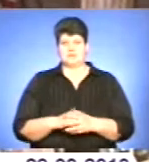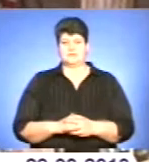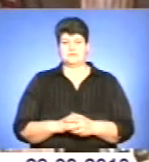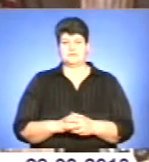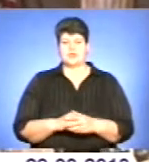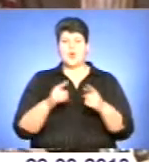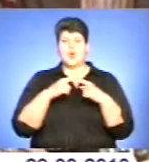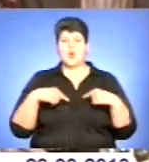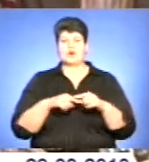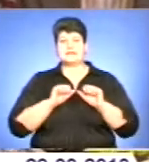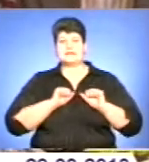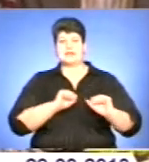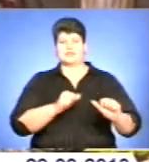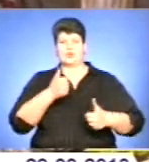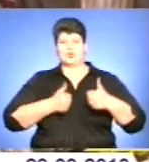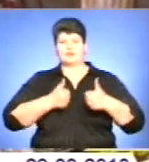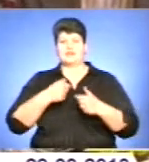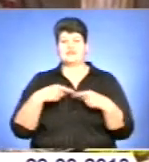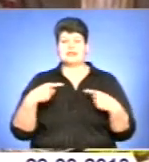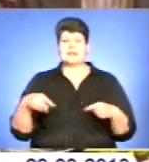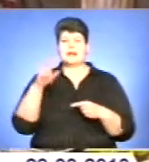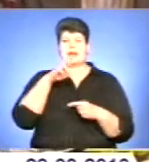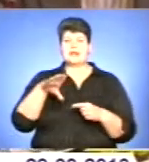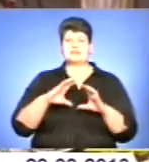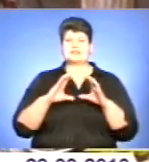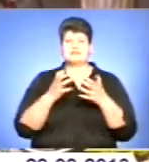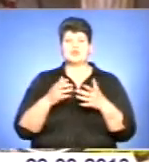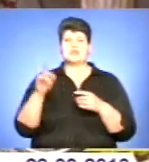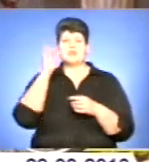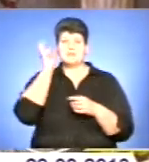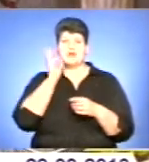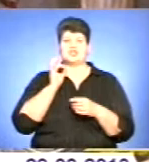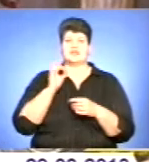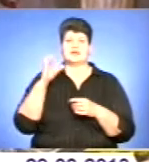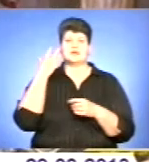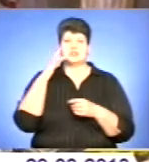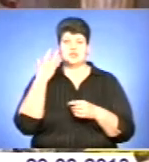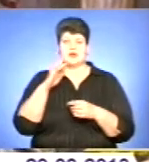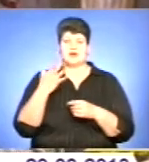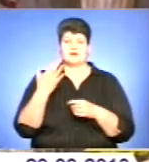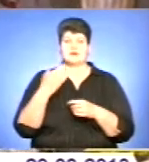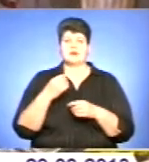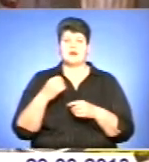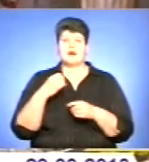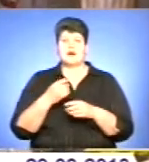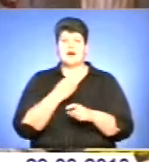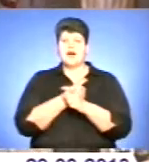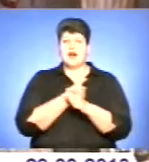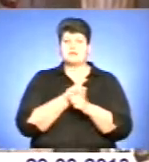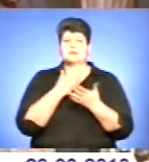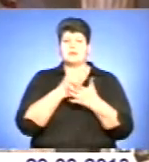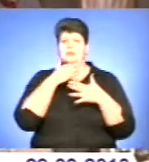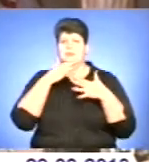Органи захисту конкуренцій в різних країнах світу – Німеччина, США, Австрія, Португалія, Іспанія чи Казахстан – мають дуже багато